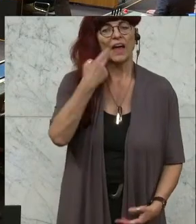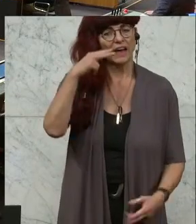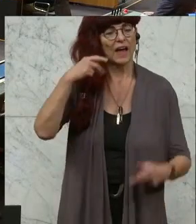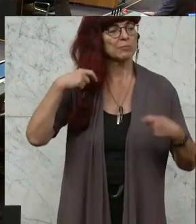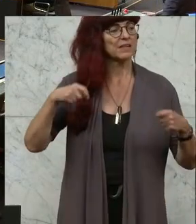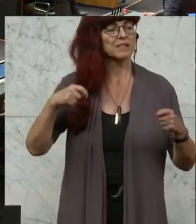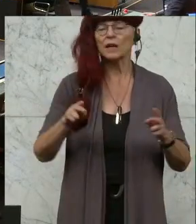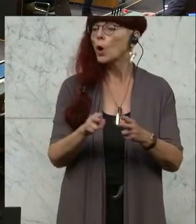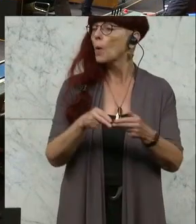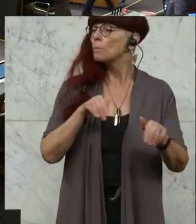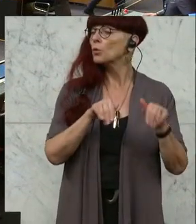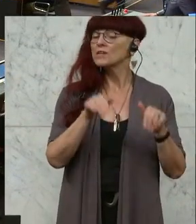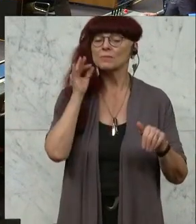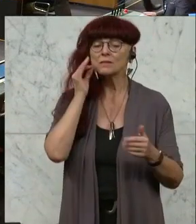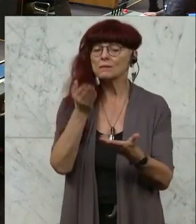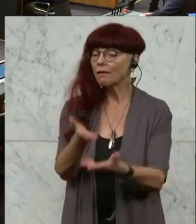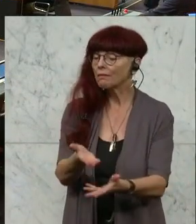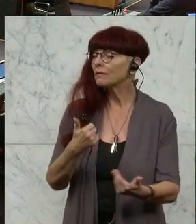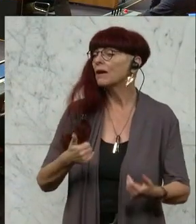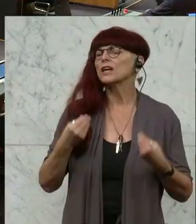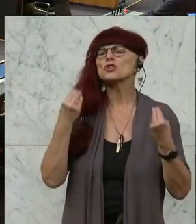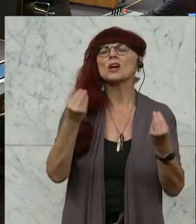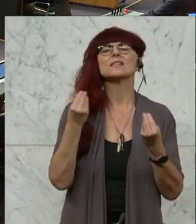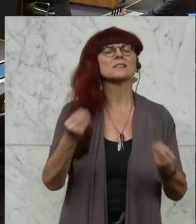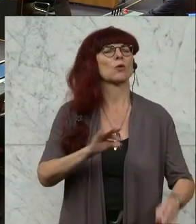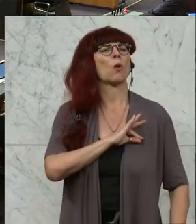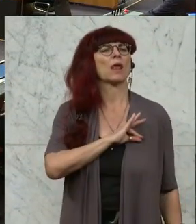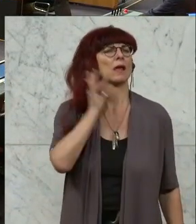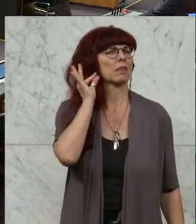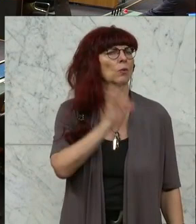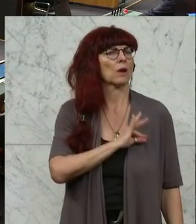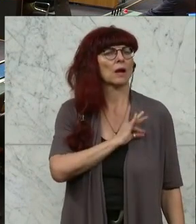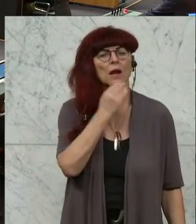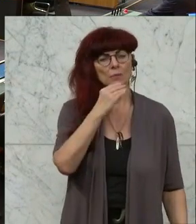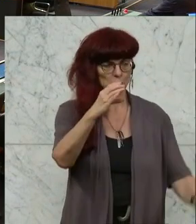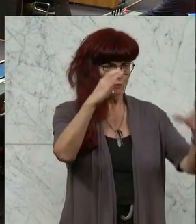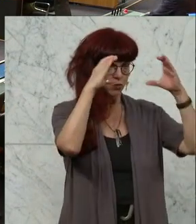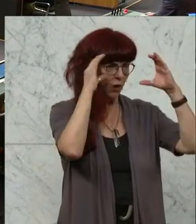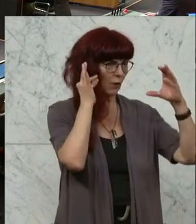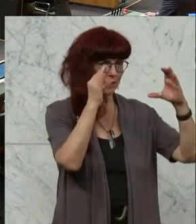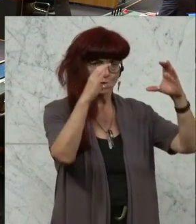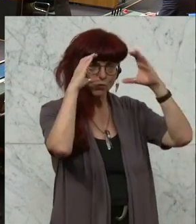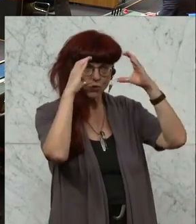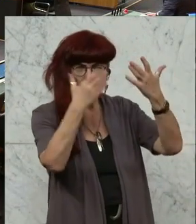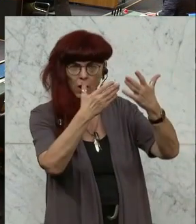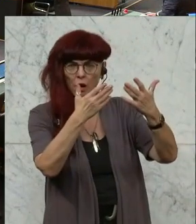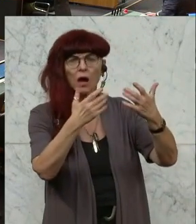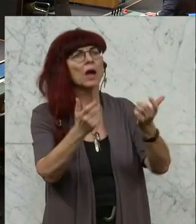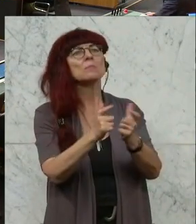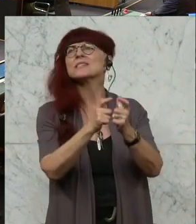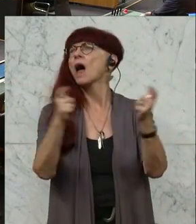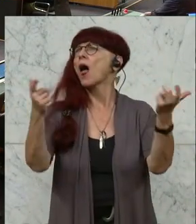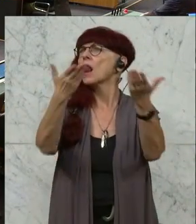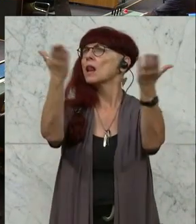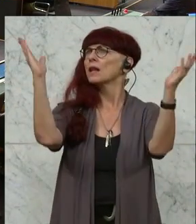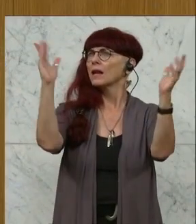Der Mediensprecher der ÖVP, Kurt Ecke, ist am Wort. Liebe und Kollegen, werte Zuseherinnen und Zuseher im Saal und im Livestream.